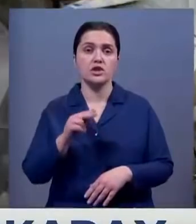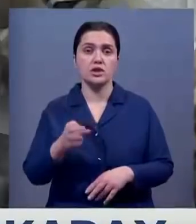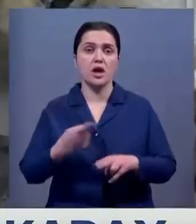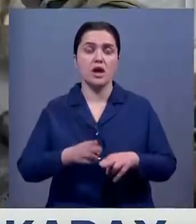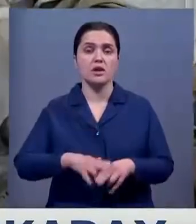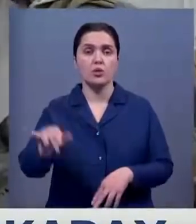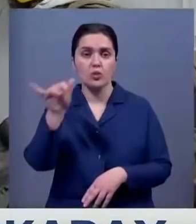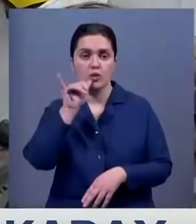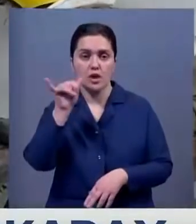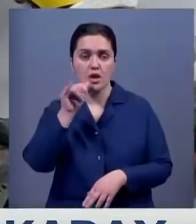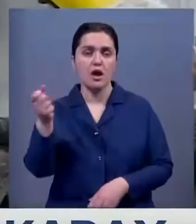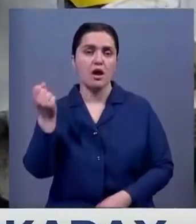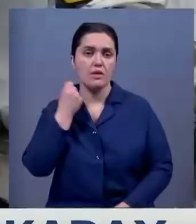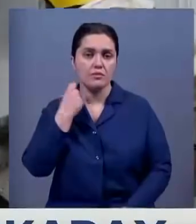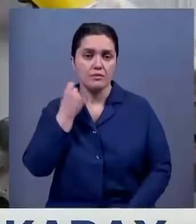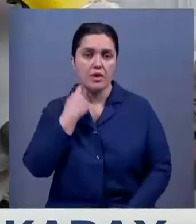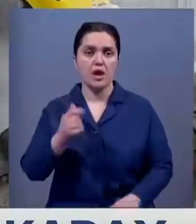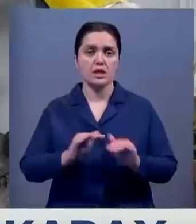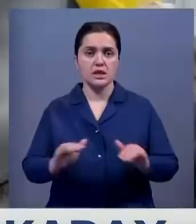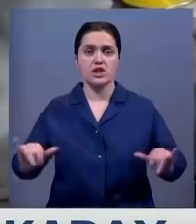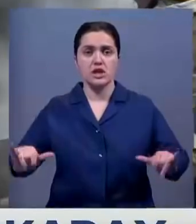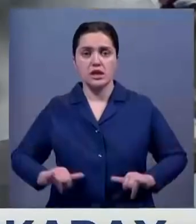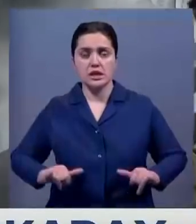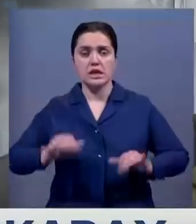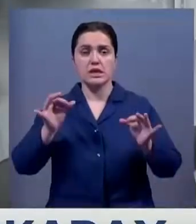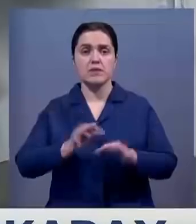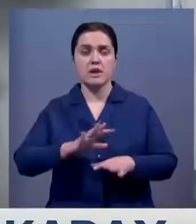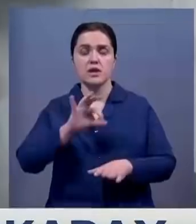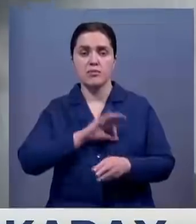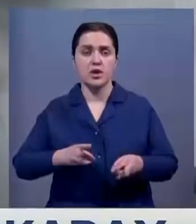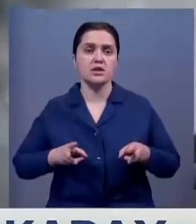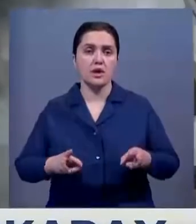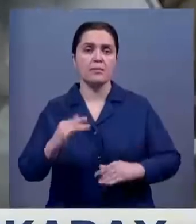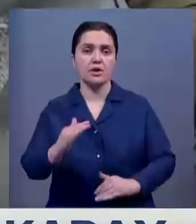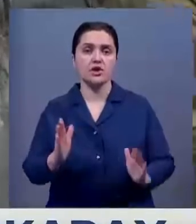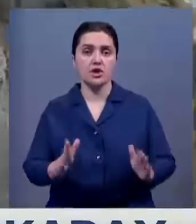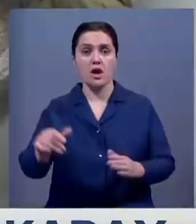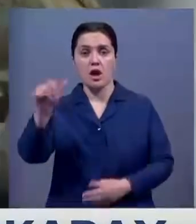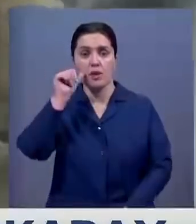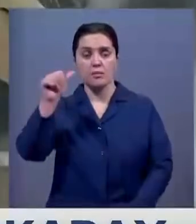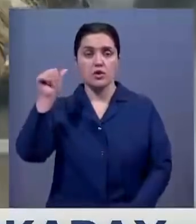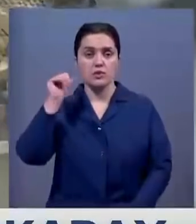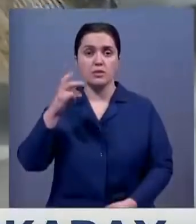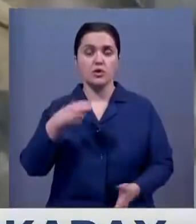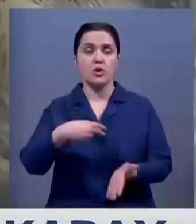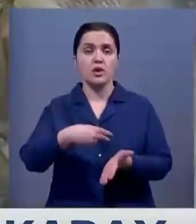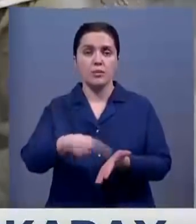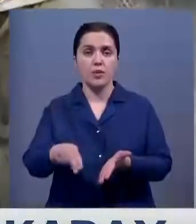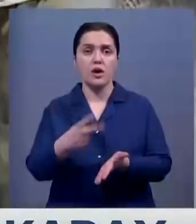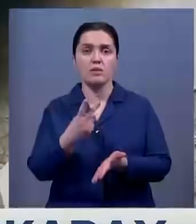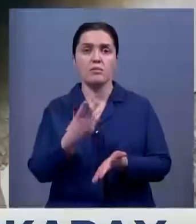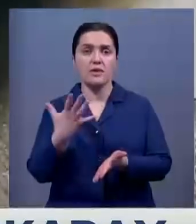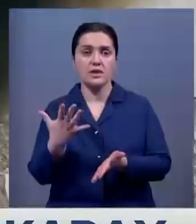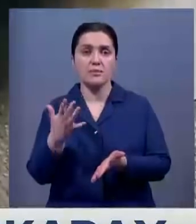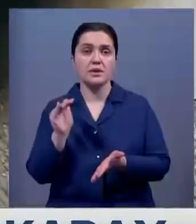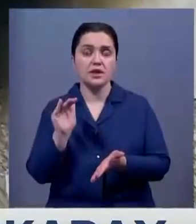ДЧС, это курение, злоупотребление алкоголем, детская шалость, неправильная эксплуатация печи. В прошлом году на